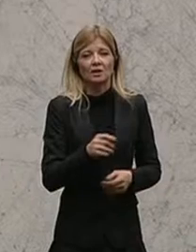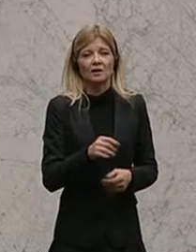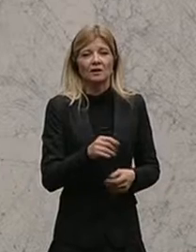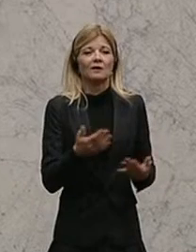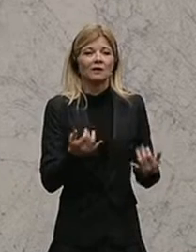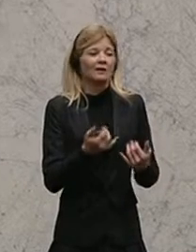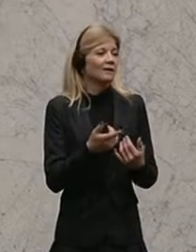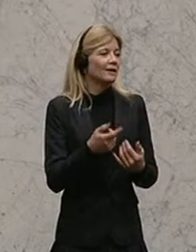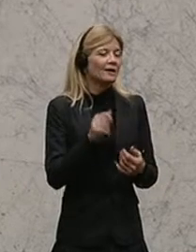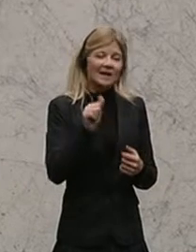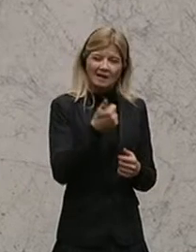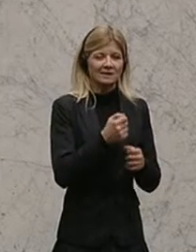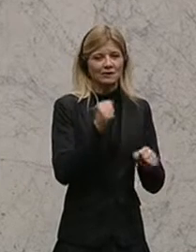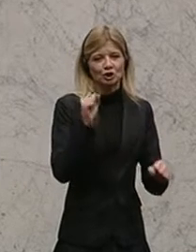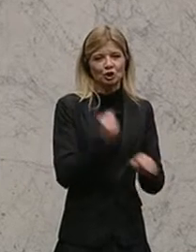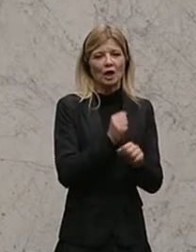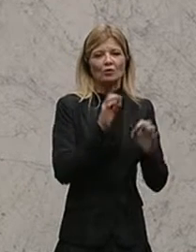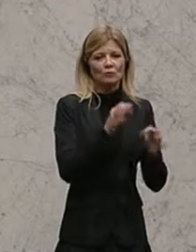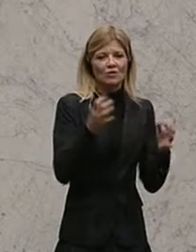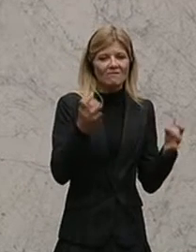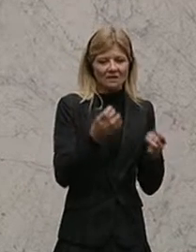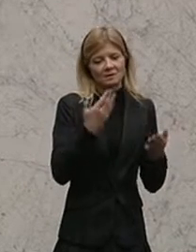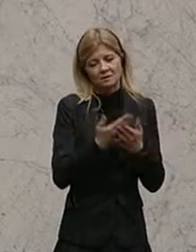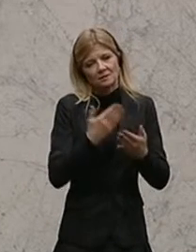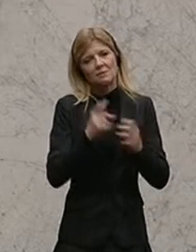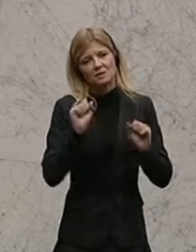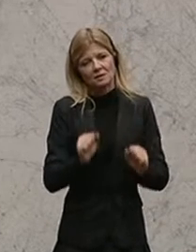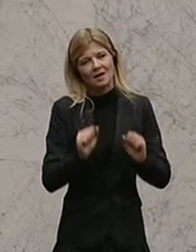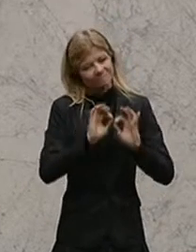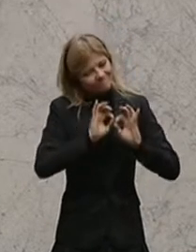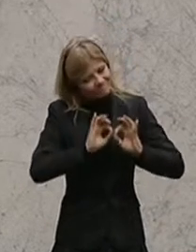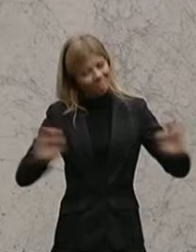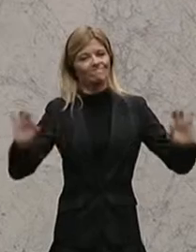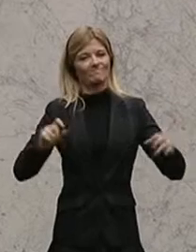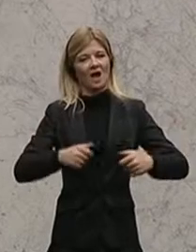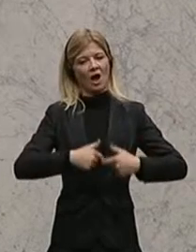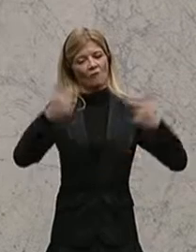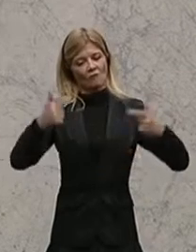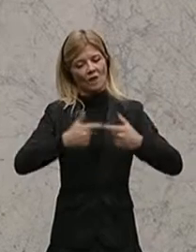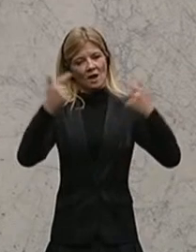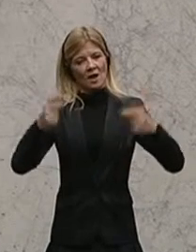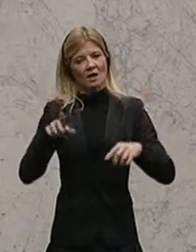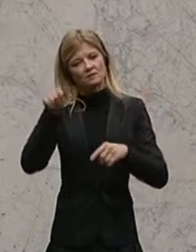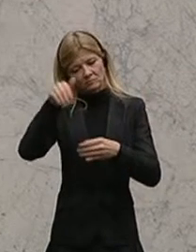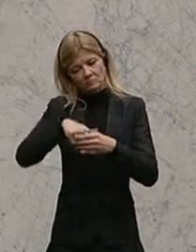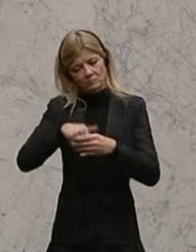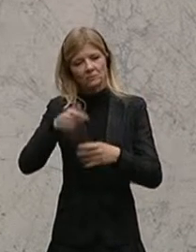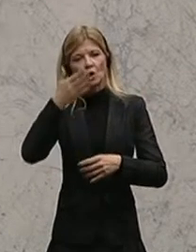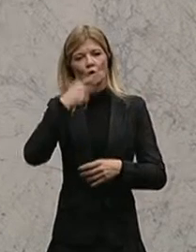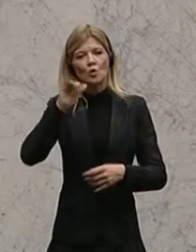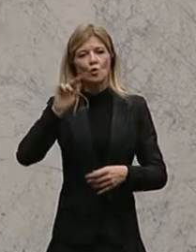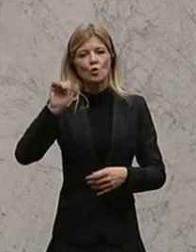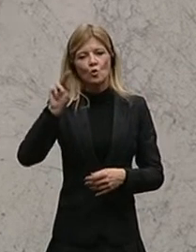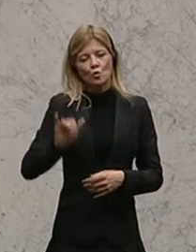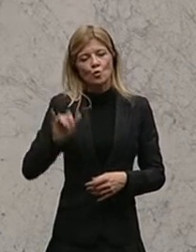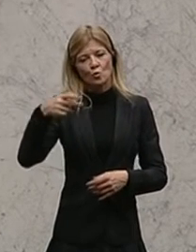dafür, dass eine gründliche Aufklärung der Geschehnisse rund um die Hyperalpe Adria möglich